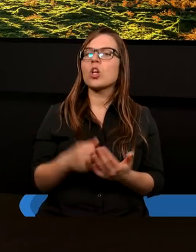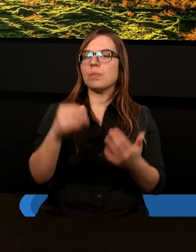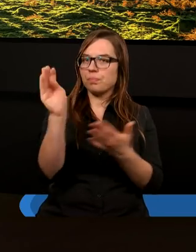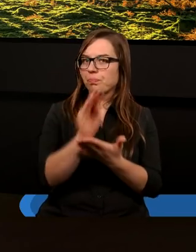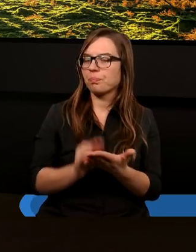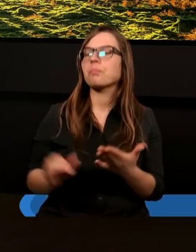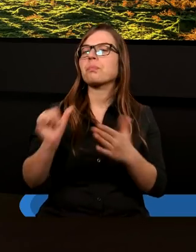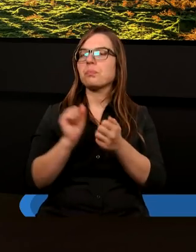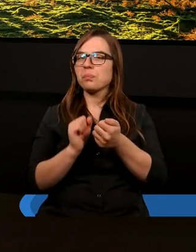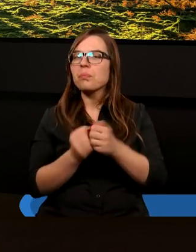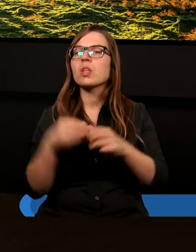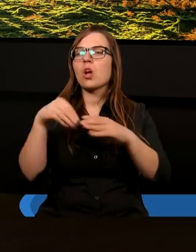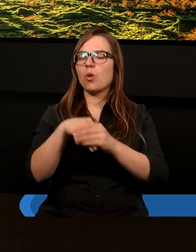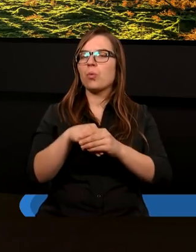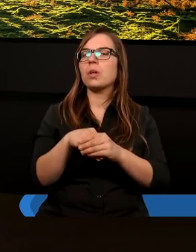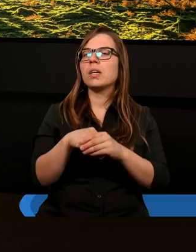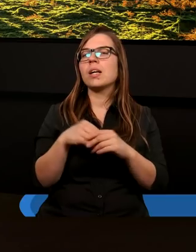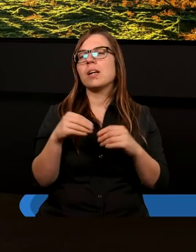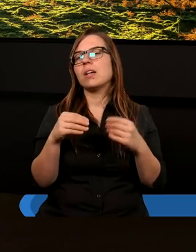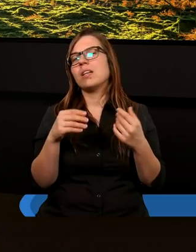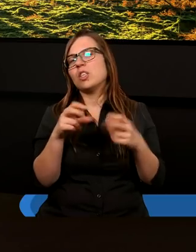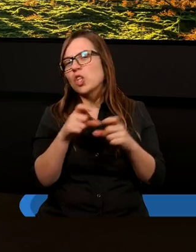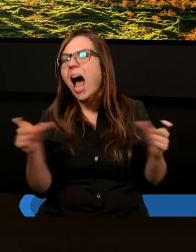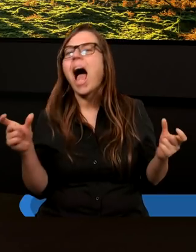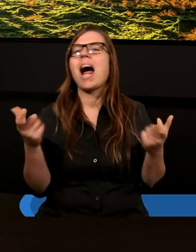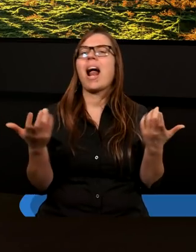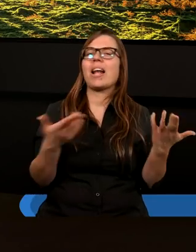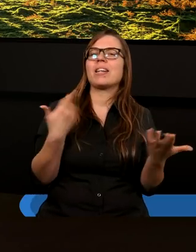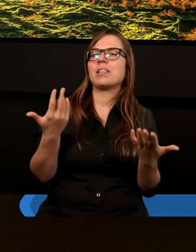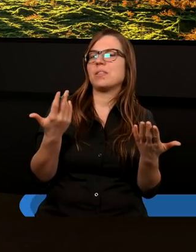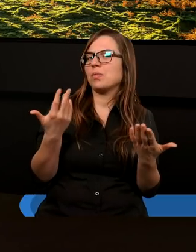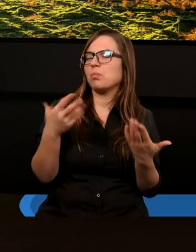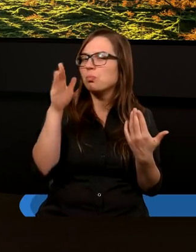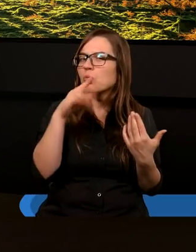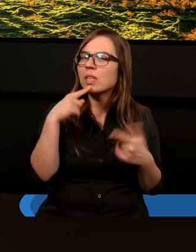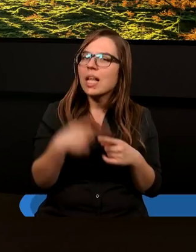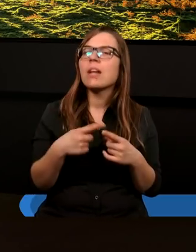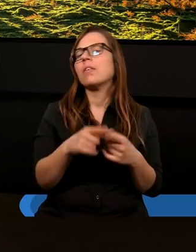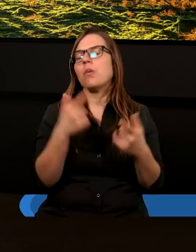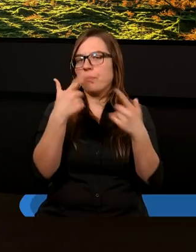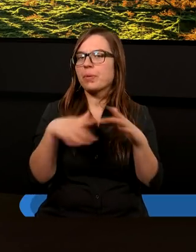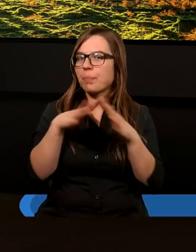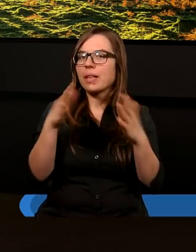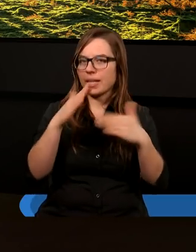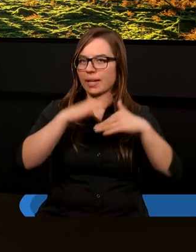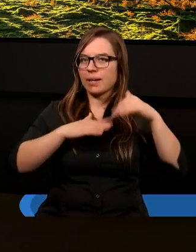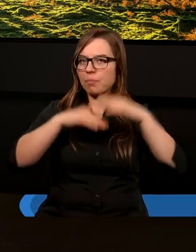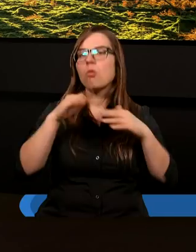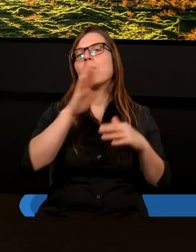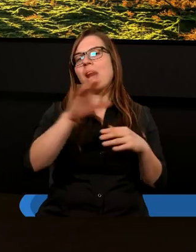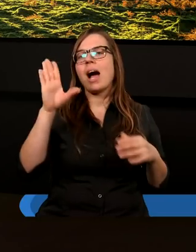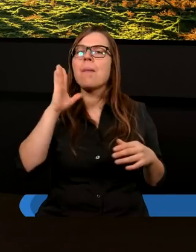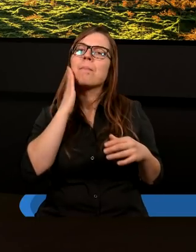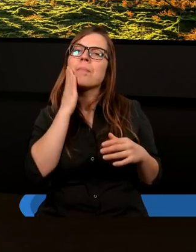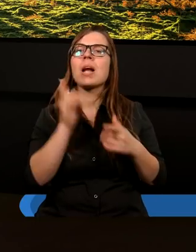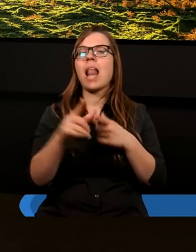jest czas, kiedy Bóg zdecydował, aby człowiek wybudował przybytek na mieszkanie